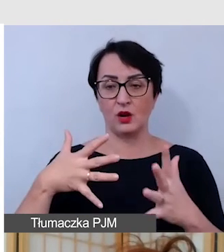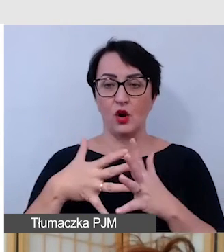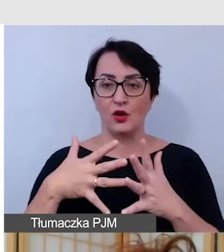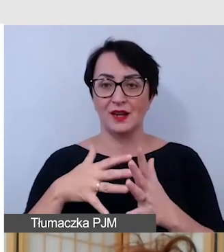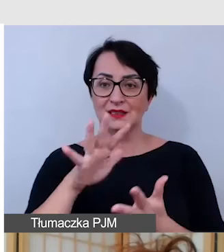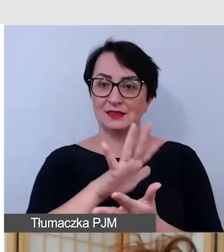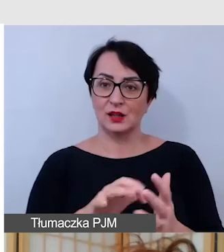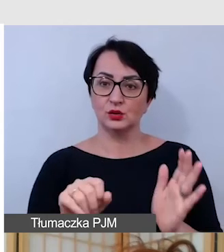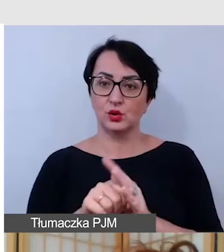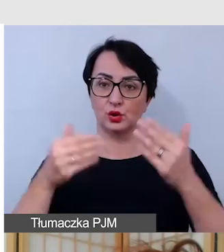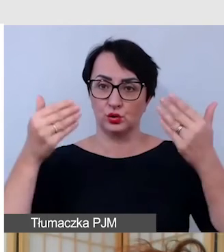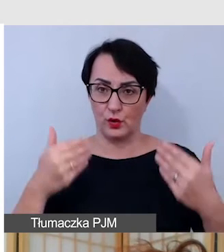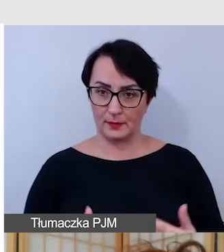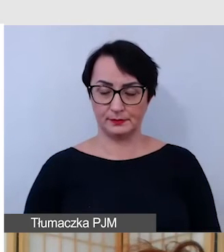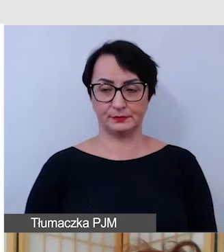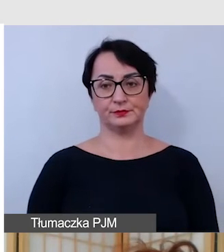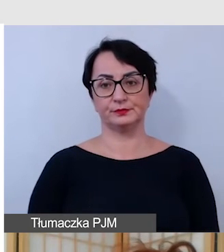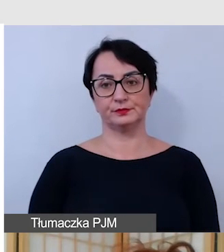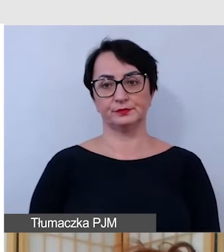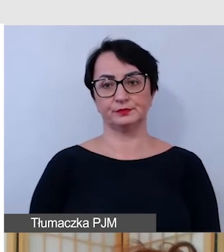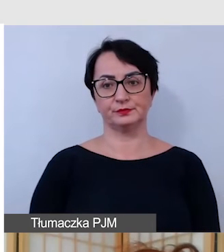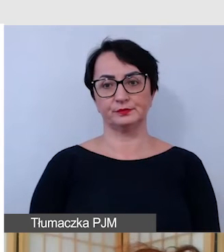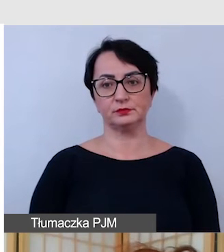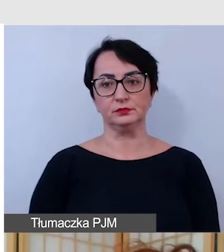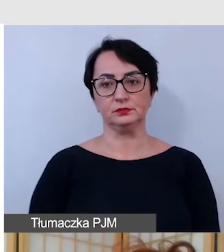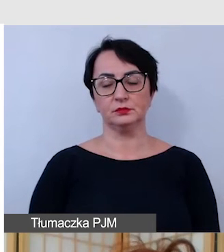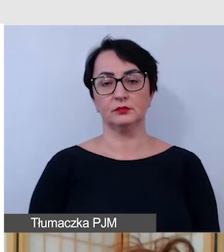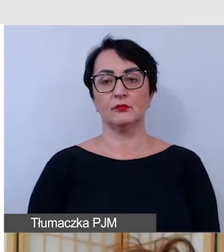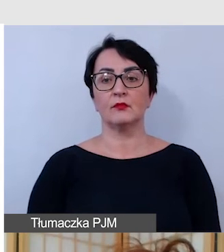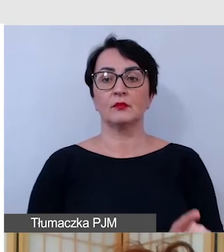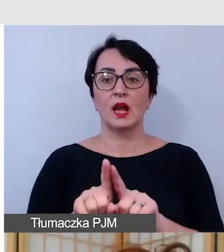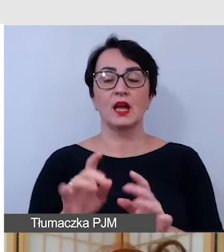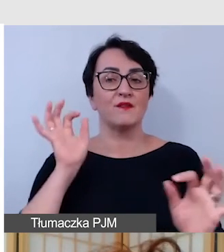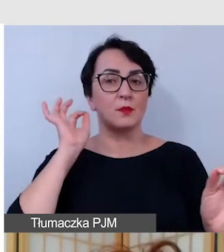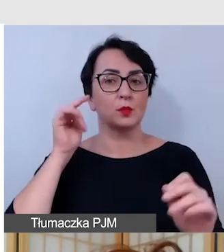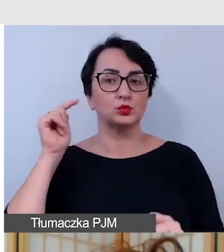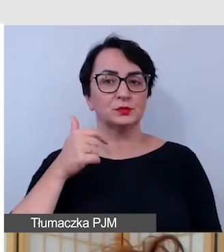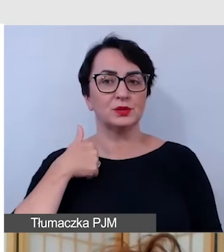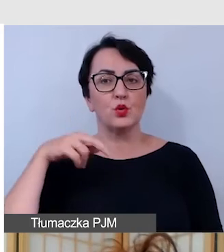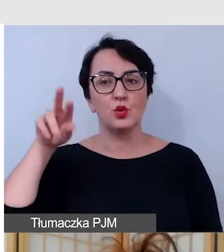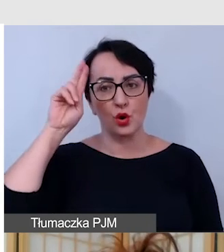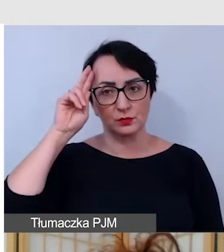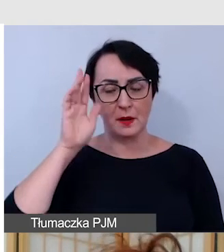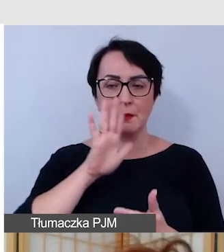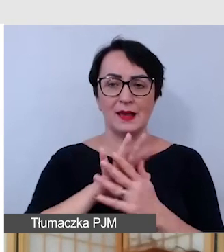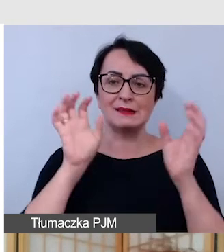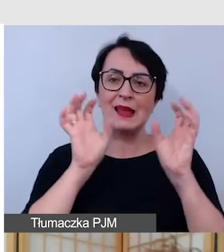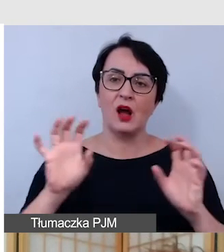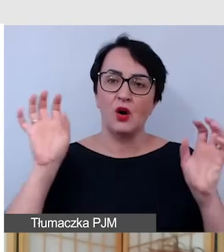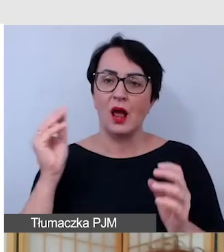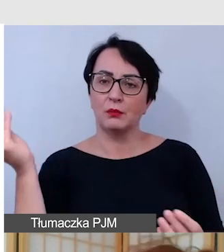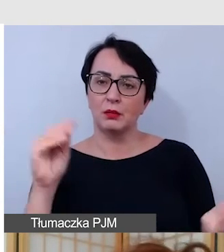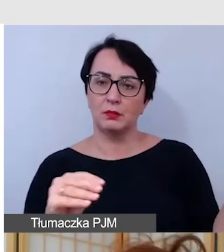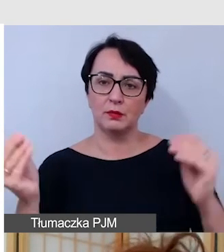tego tekstu do tła. Również wprowadzamy zrozumiałe informacje bez zbędnych elementów dekoracyjnych.